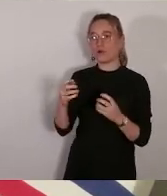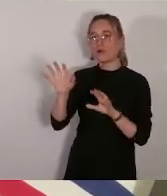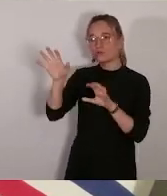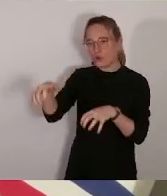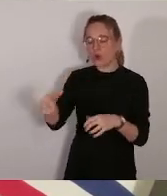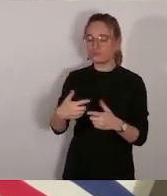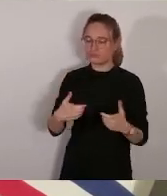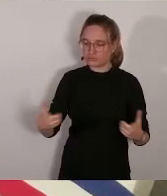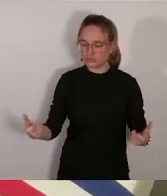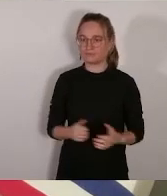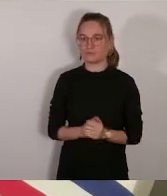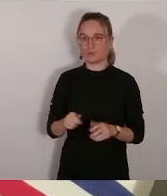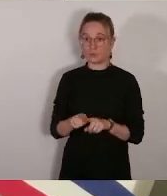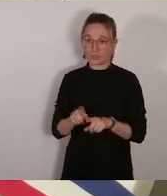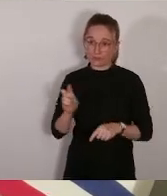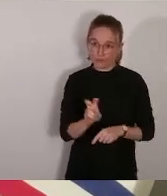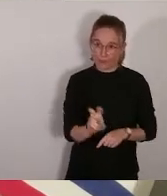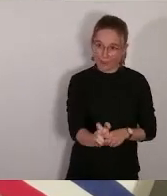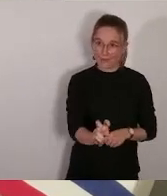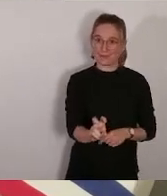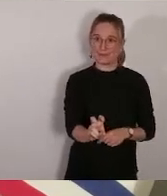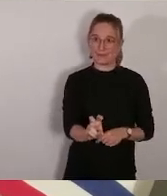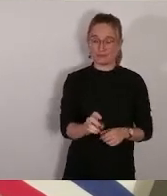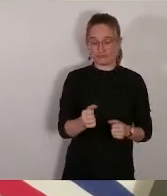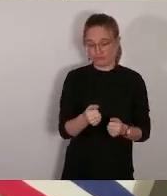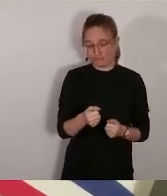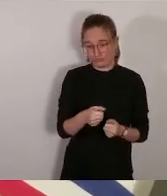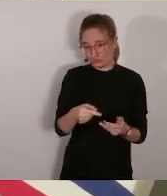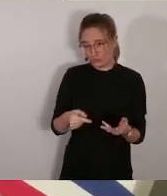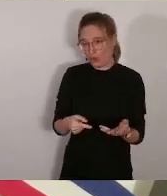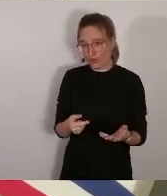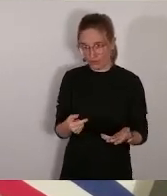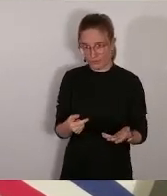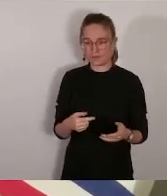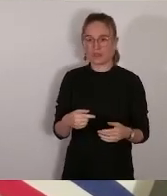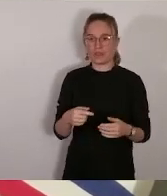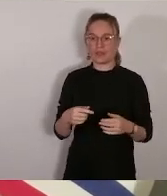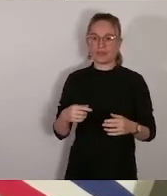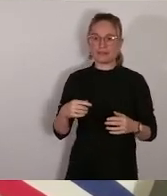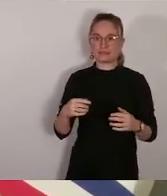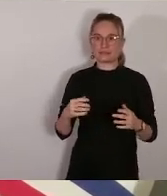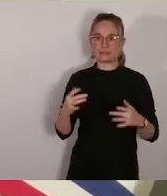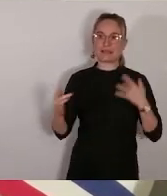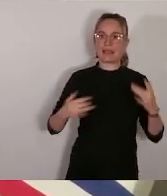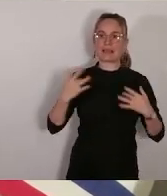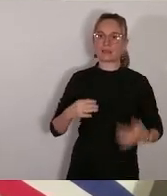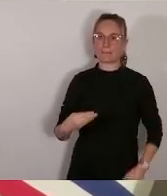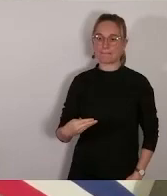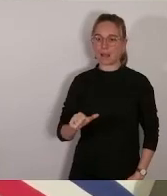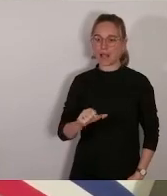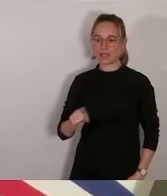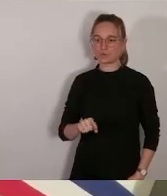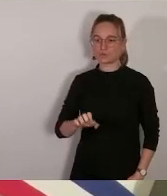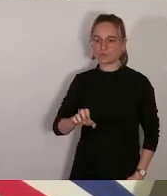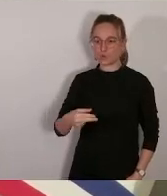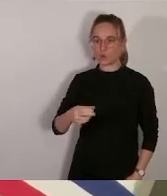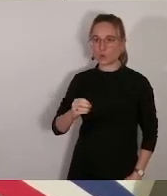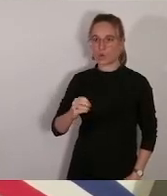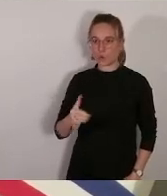le lieu ressource rue d'Aubagne, l'ex-théâtre Masneau et l'arrivée enfin de l'équipement socio-culturel au domaine vente.